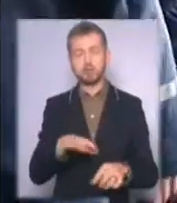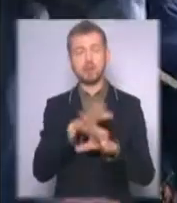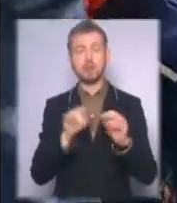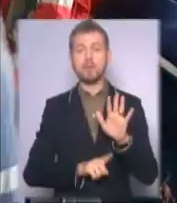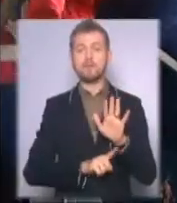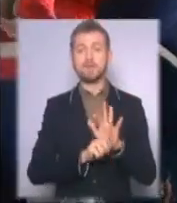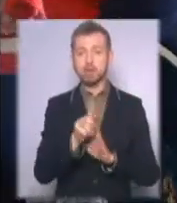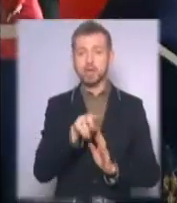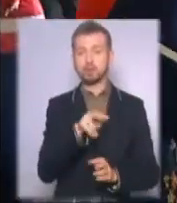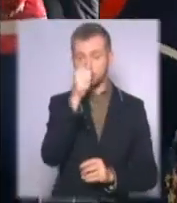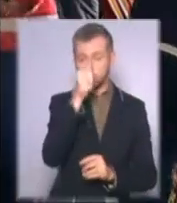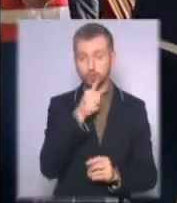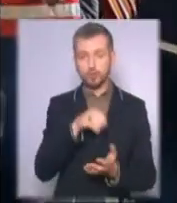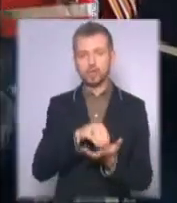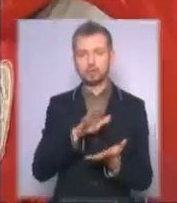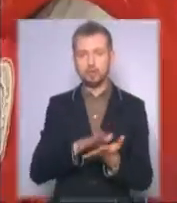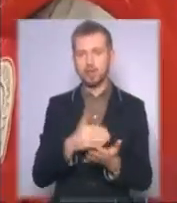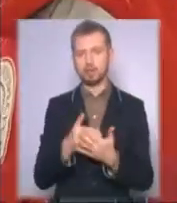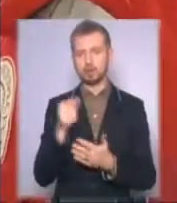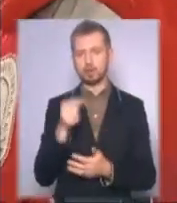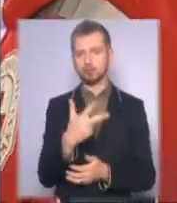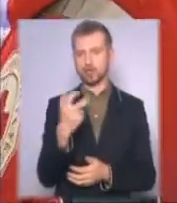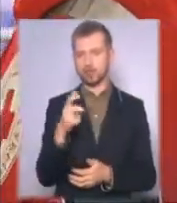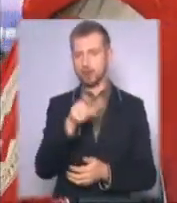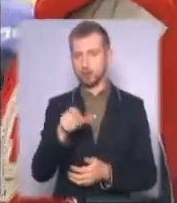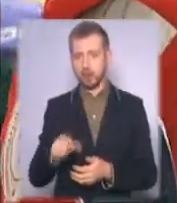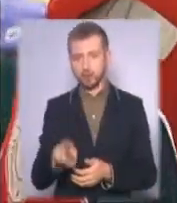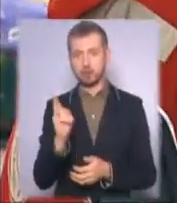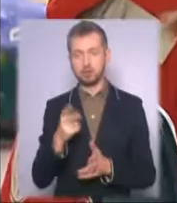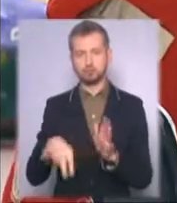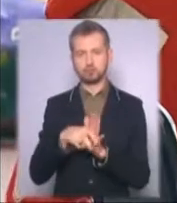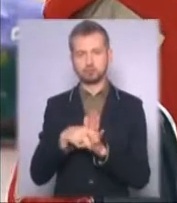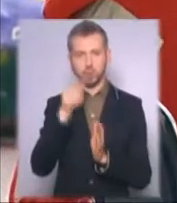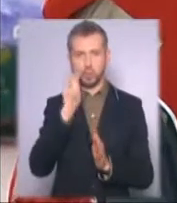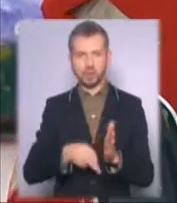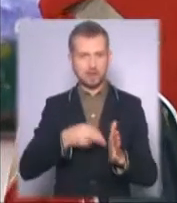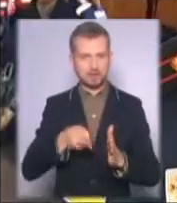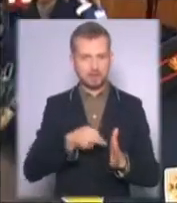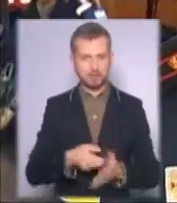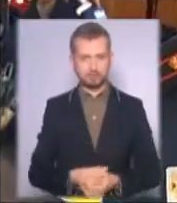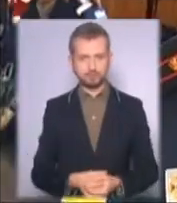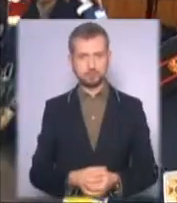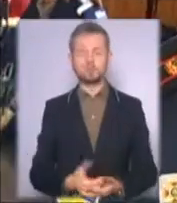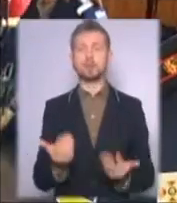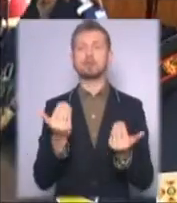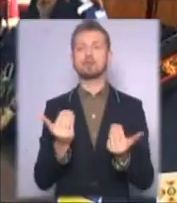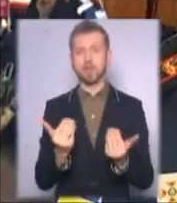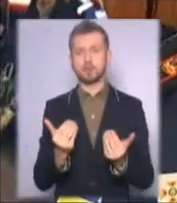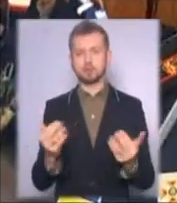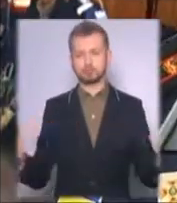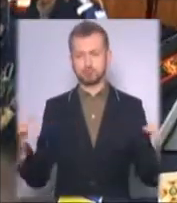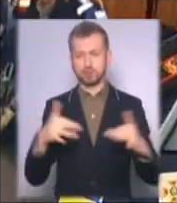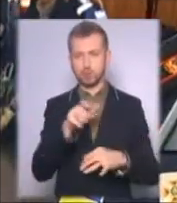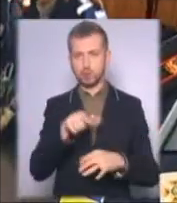рятувальники зареєстрували майже 1300 переселенців, вивезених Укрзалізницею. Зараз поток людей вменшився.